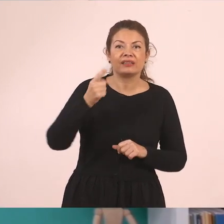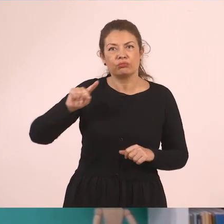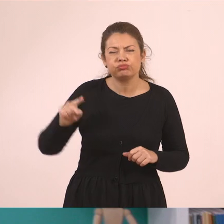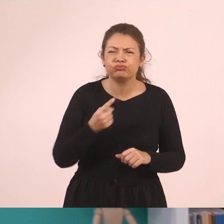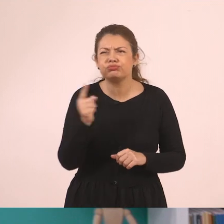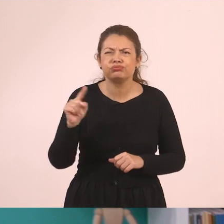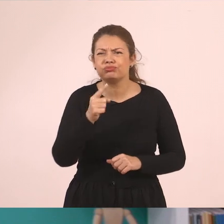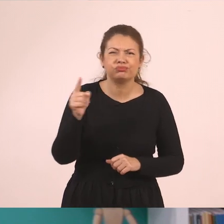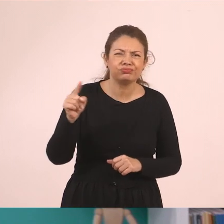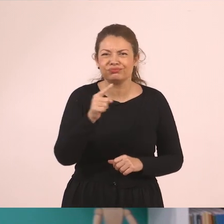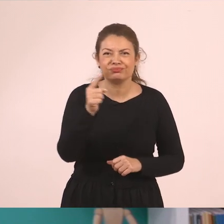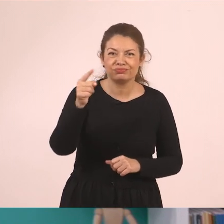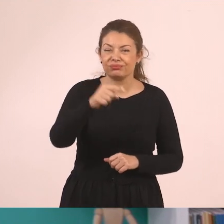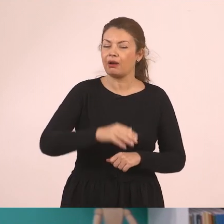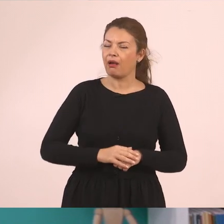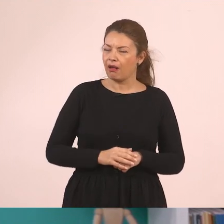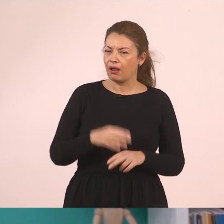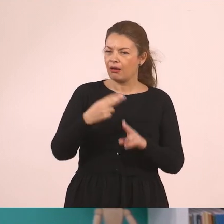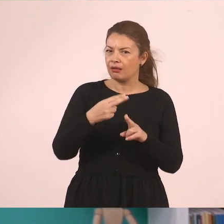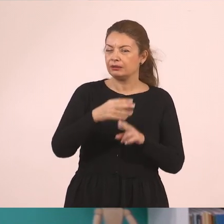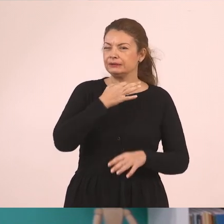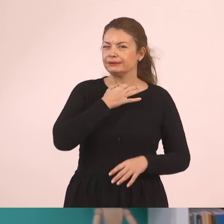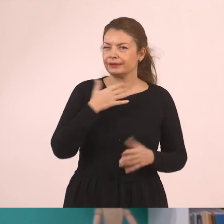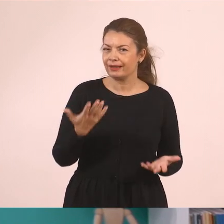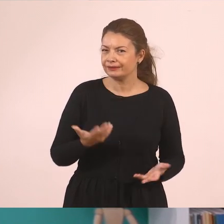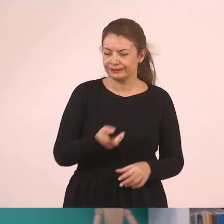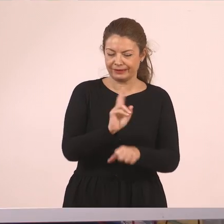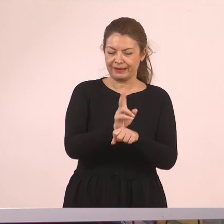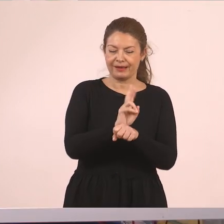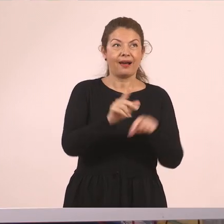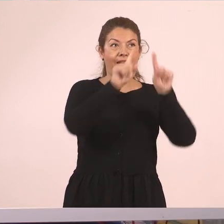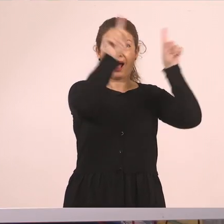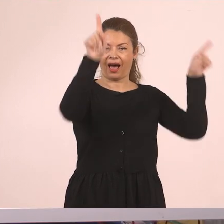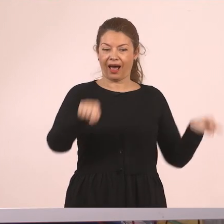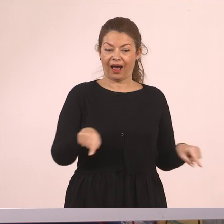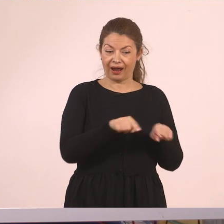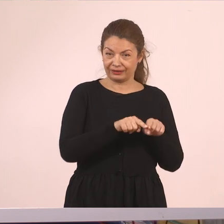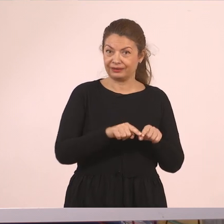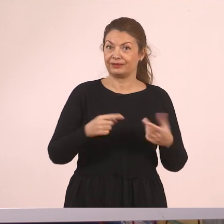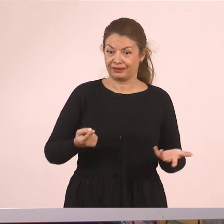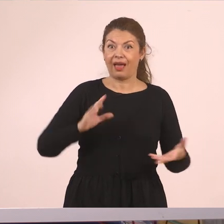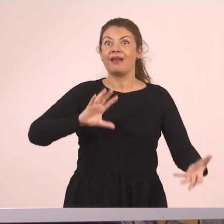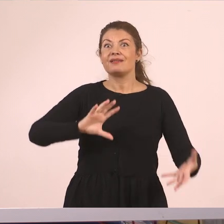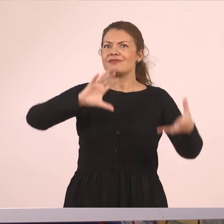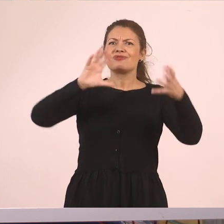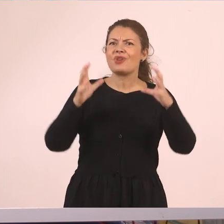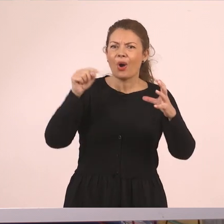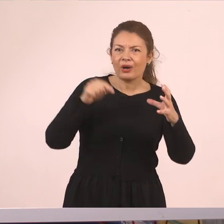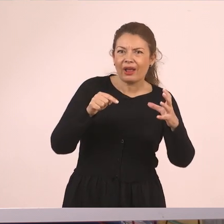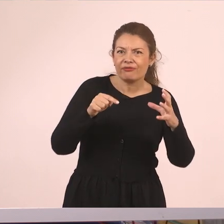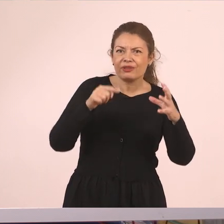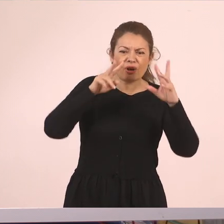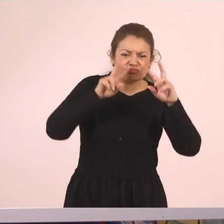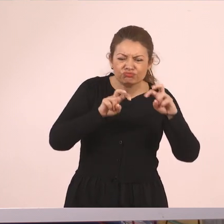Και αυτό που χρειαζόμαστε φυσικά για το ταξίδι στη γεωγραφή είναι το βασικό μας εργαλείο, είναι ο χάρτης μας. Γιατί η γεωγραφία σημαίνει ανακαλύπτο,